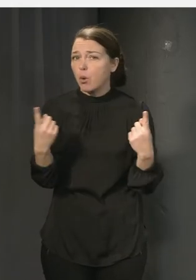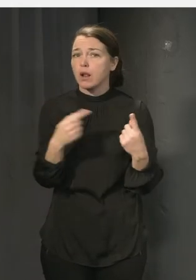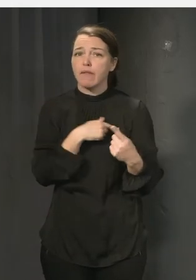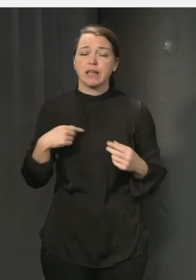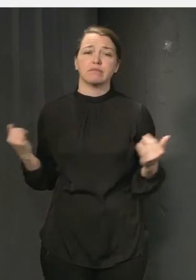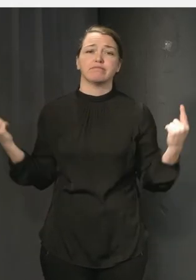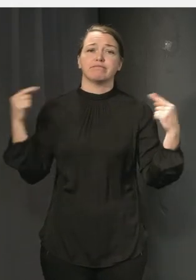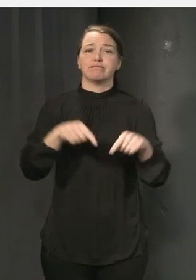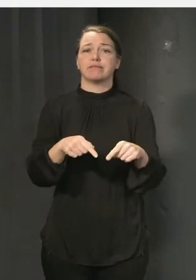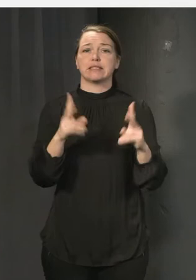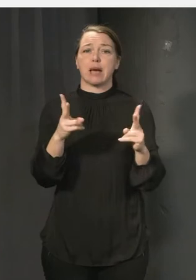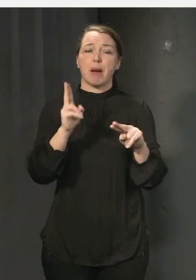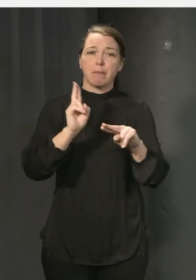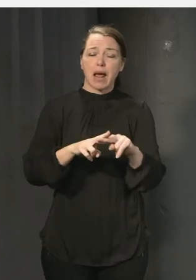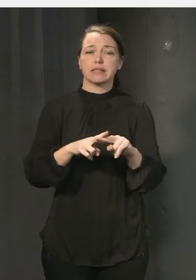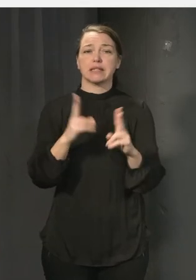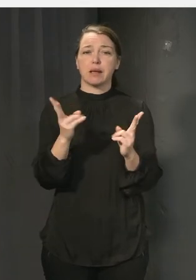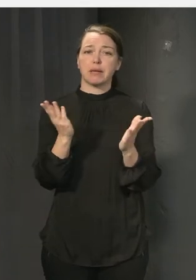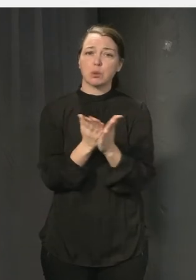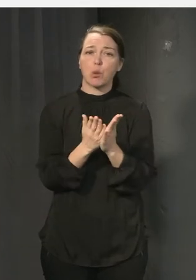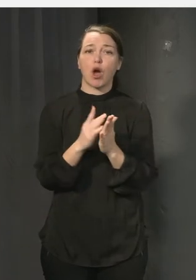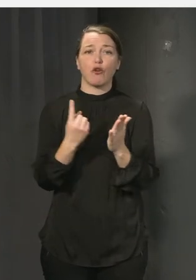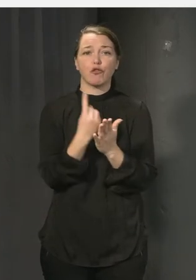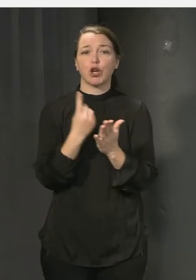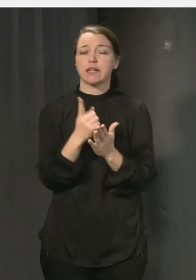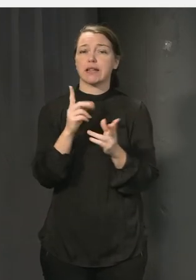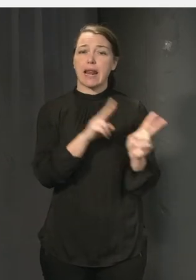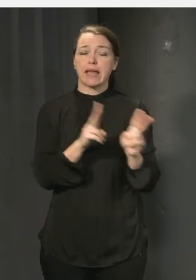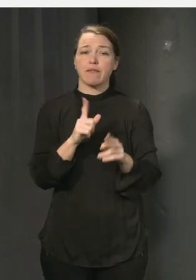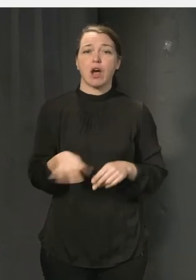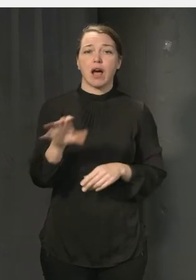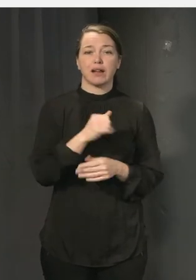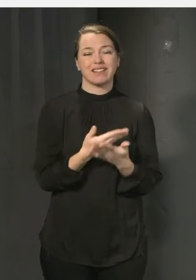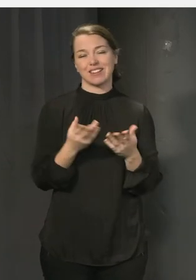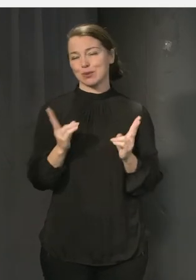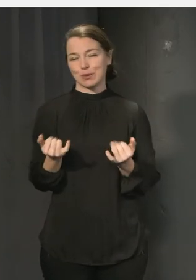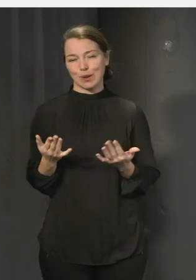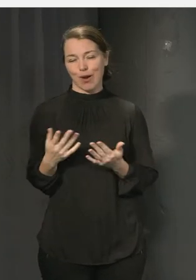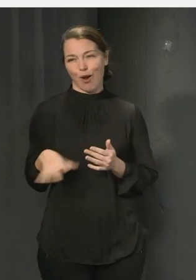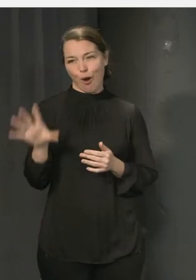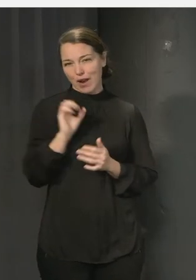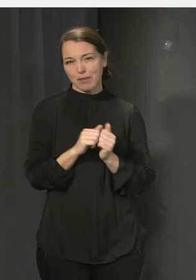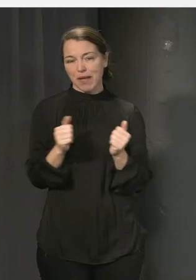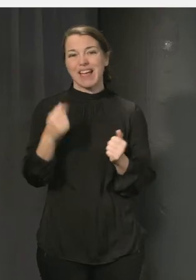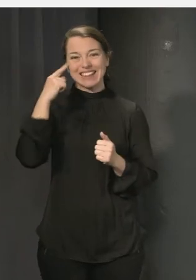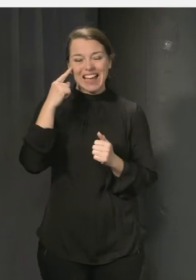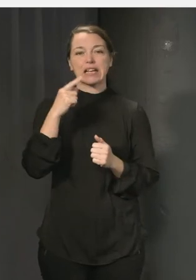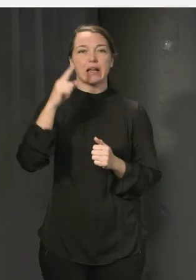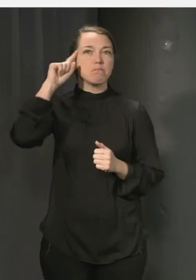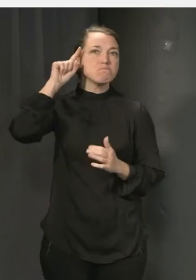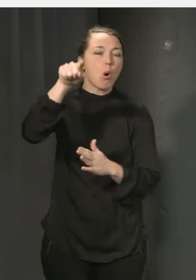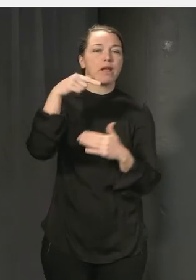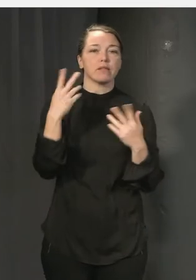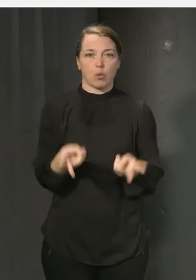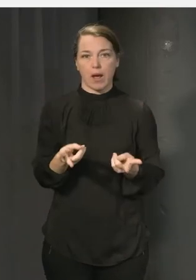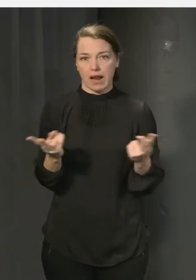på samma ställe och förutsättningarna ska vara lika. Så ser det ju inte riktigt ut, men tanken har ju varit väldigt stark. Och det gör ju